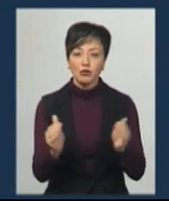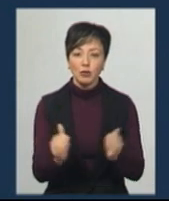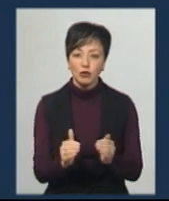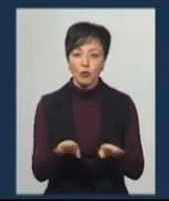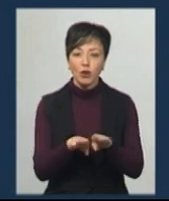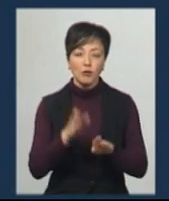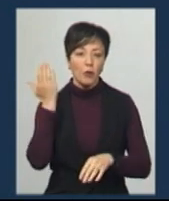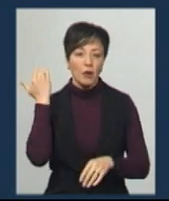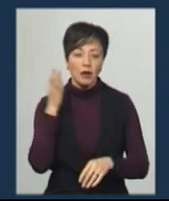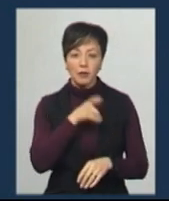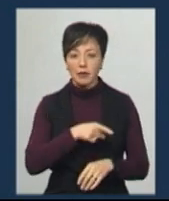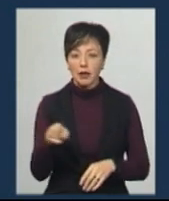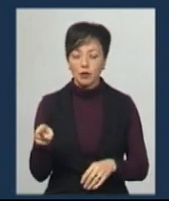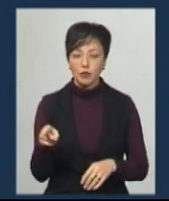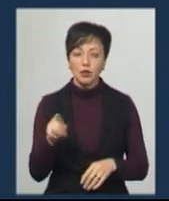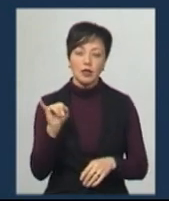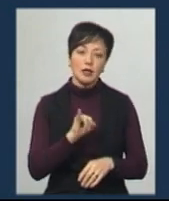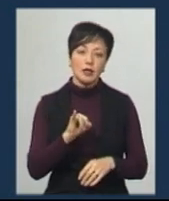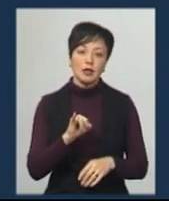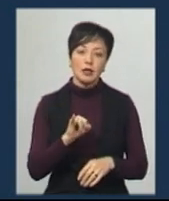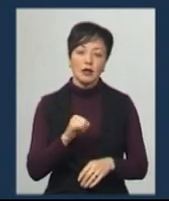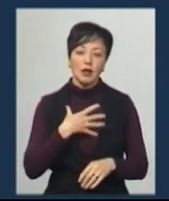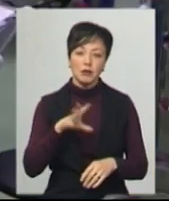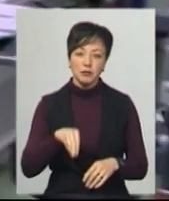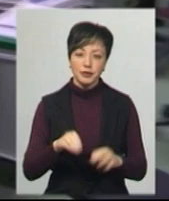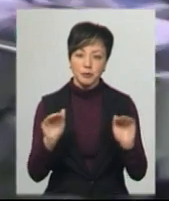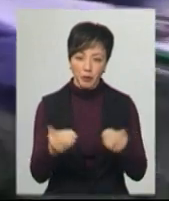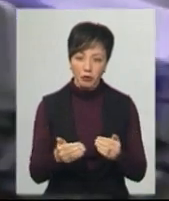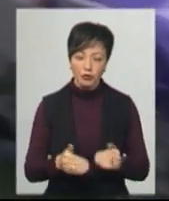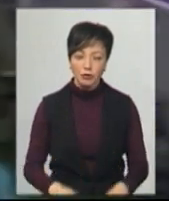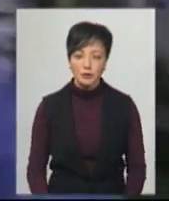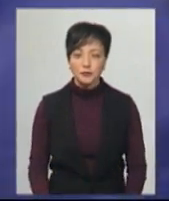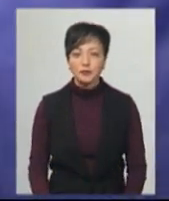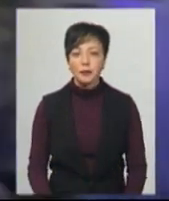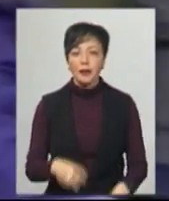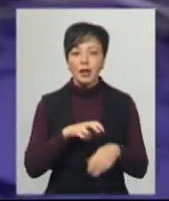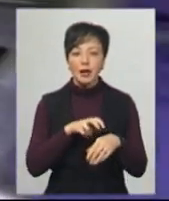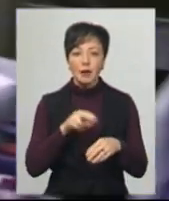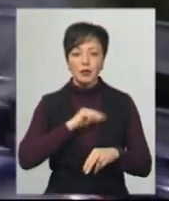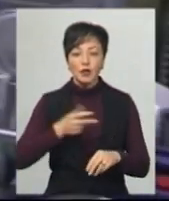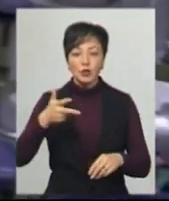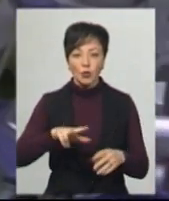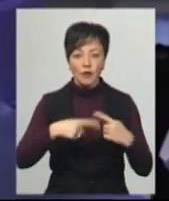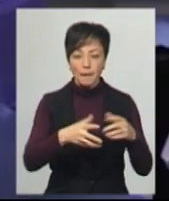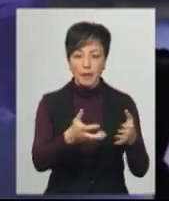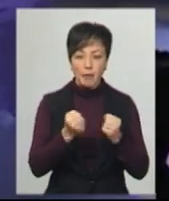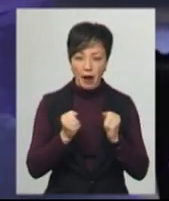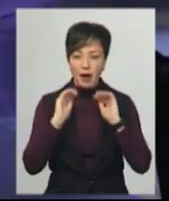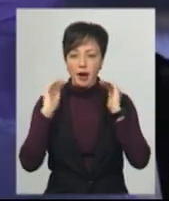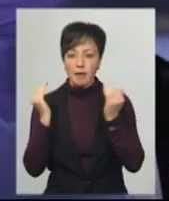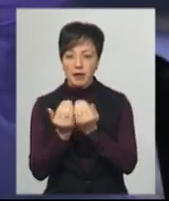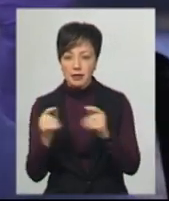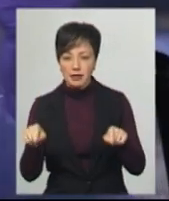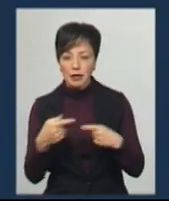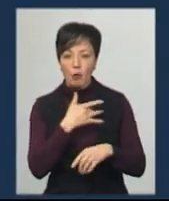порівнюючи з попередненням, і, відповідно, кількість летальних випадків зменшується. Лікар працював у трьох відділеннях – приймальне, реанімаційне та